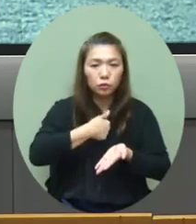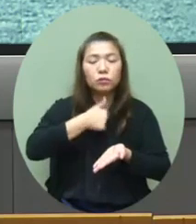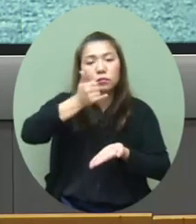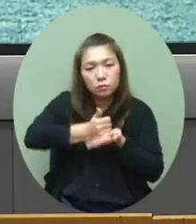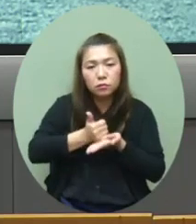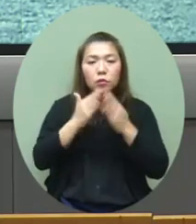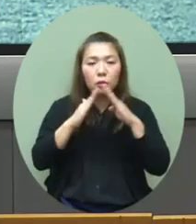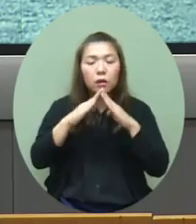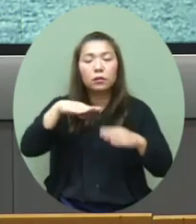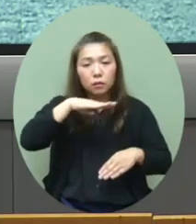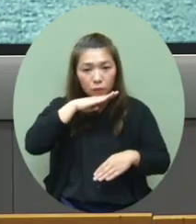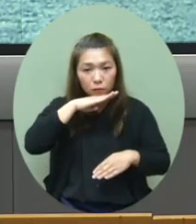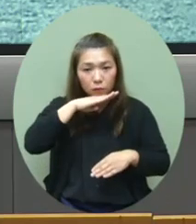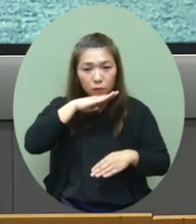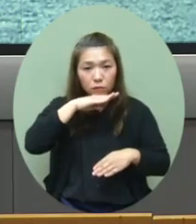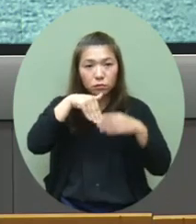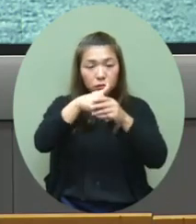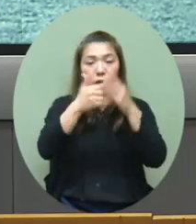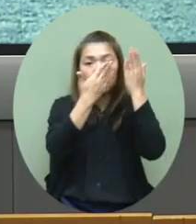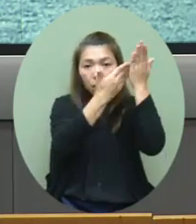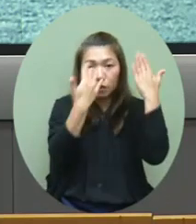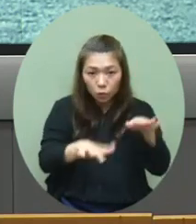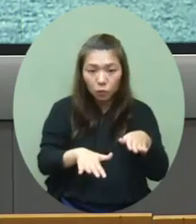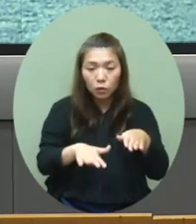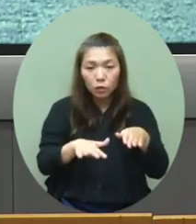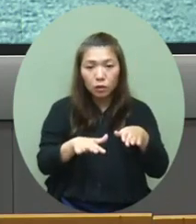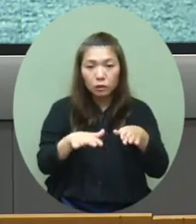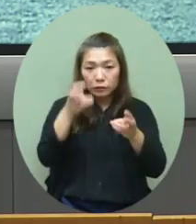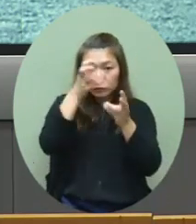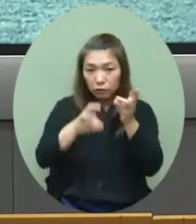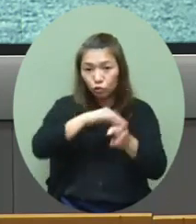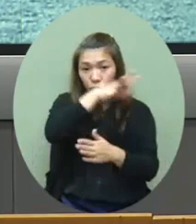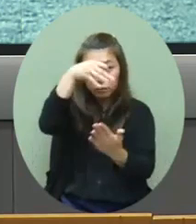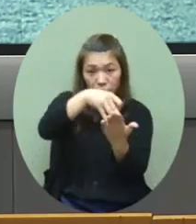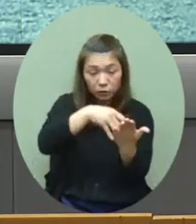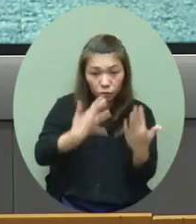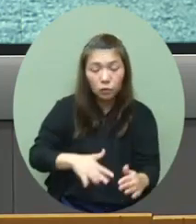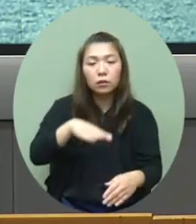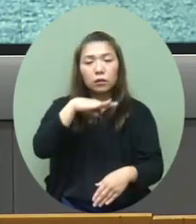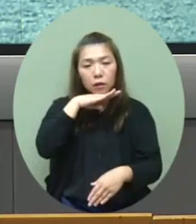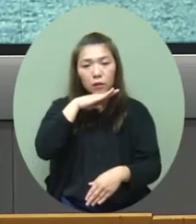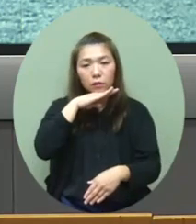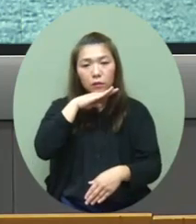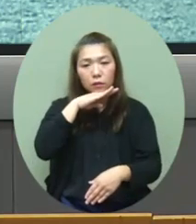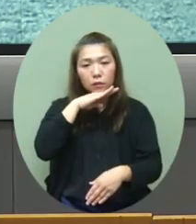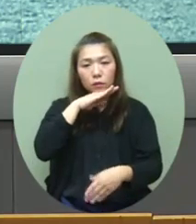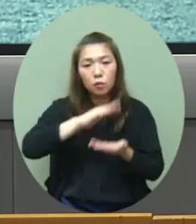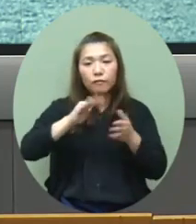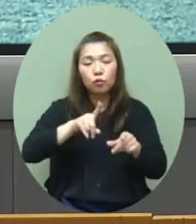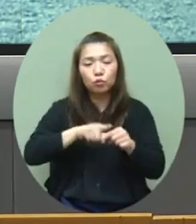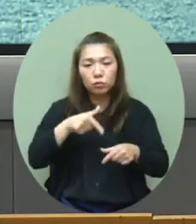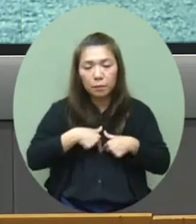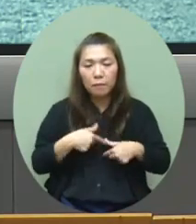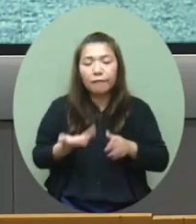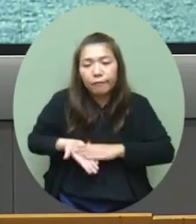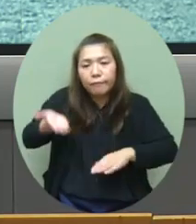等我們情報上網然後交了資料等我們做一個複